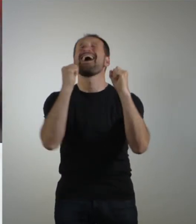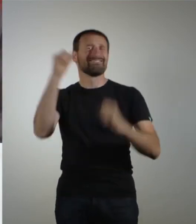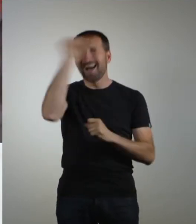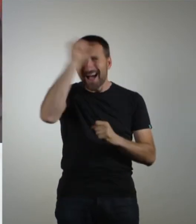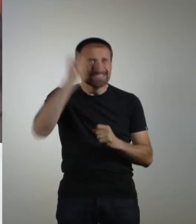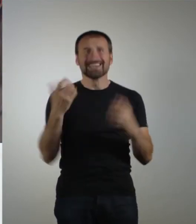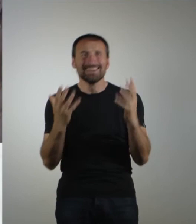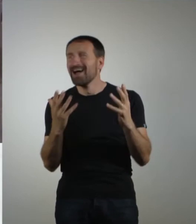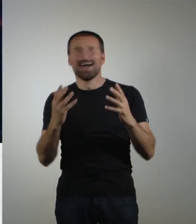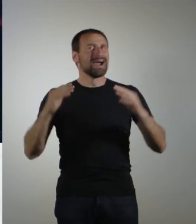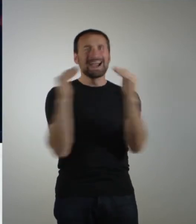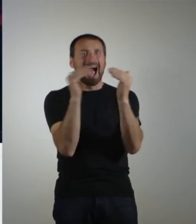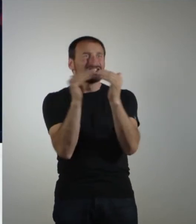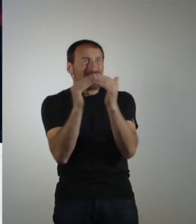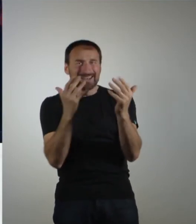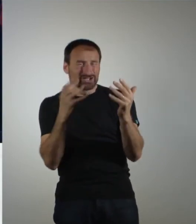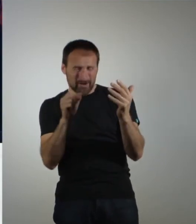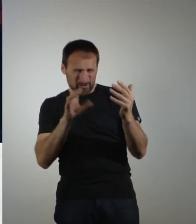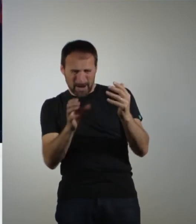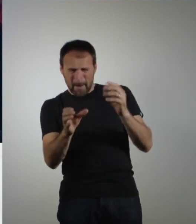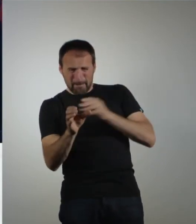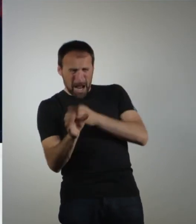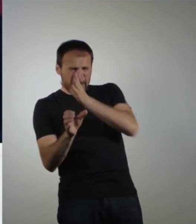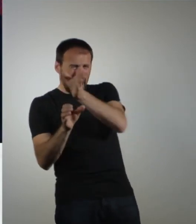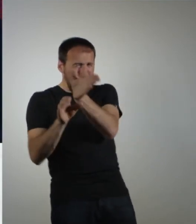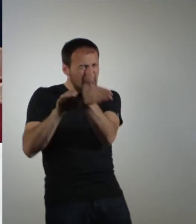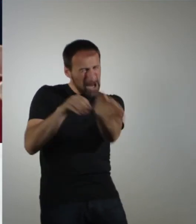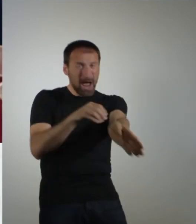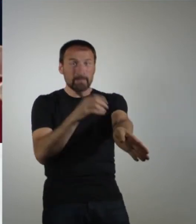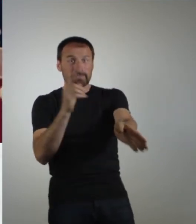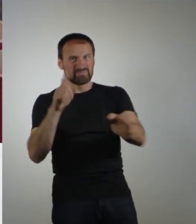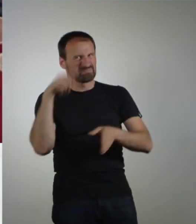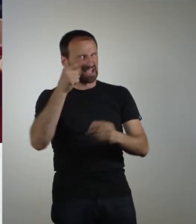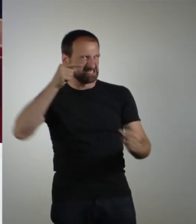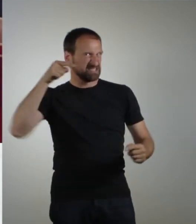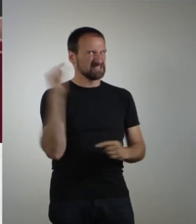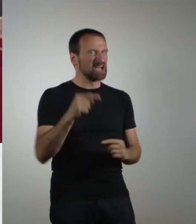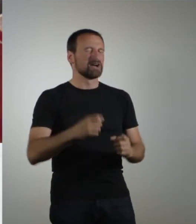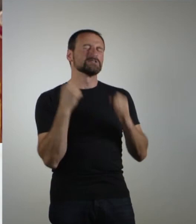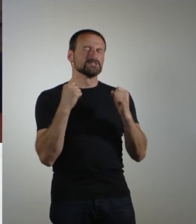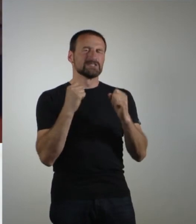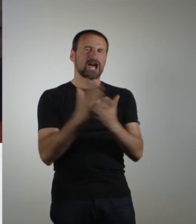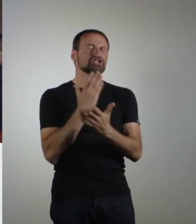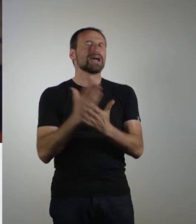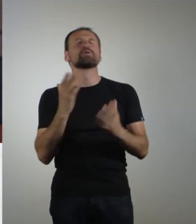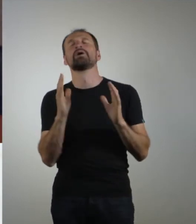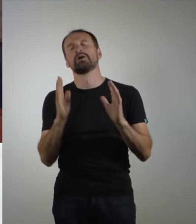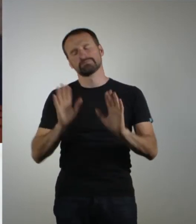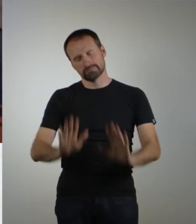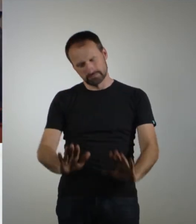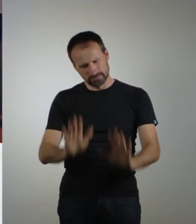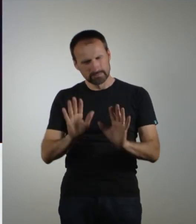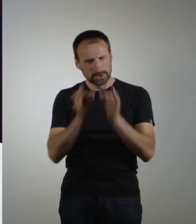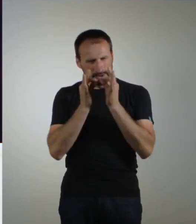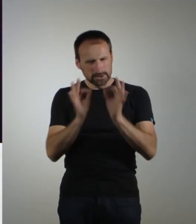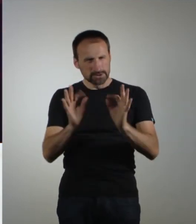Wahnsinn. Gleichstand. Über die Bande gestolpert das Ding. Der nächste Treffer entscheidet. Jetzt bloß nicht überheblich werden. Das Ding